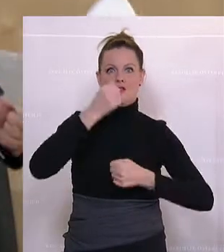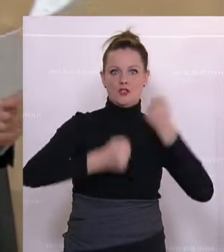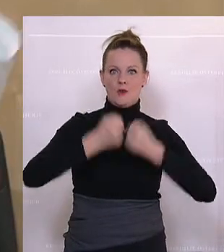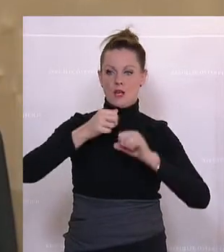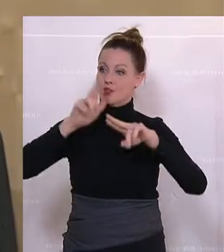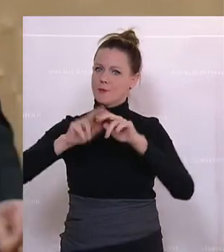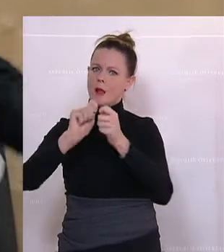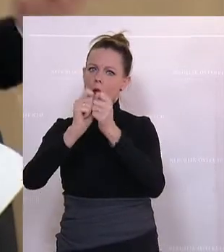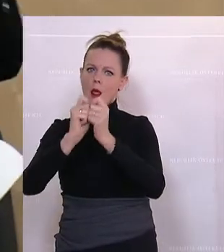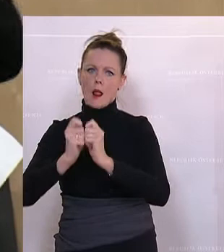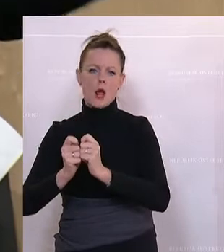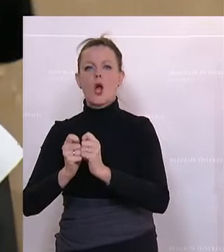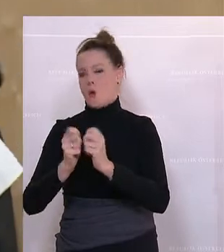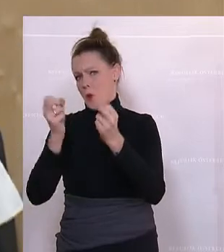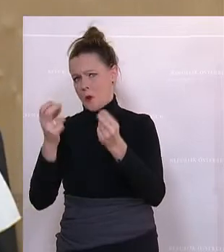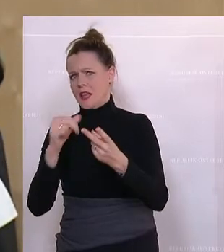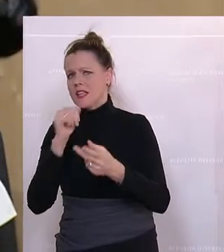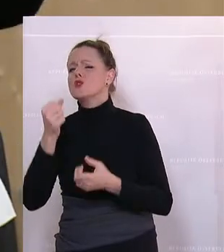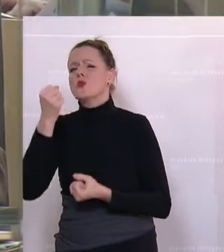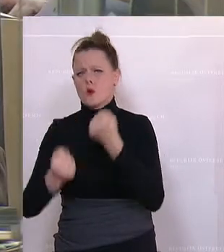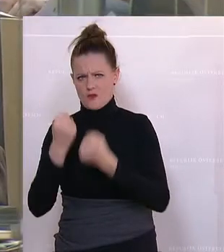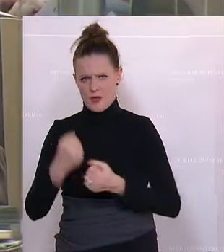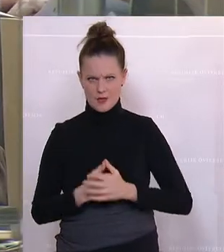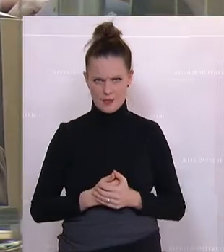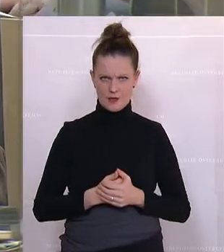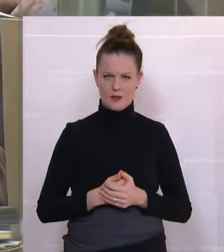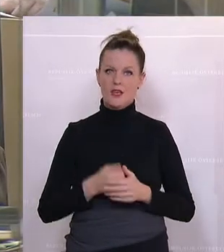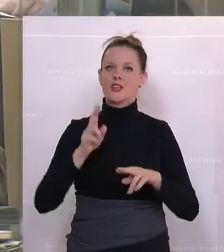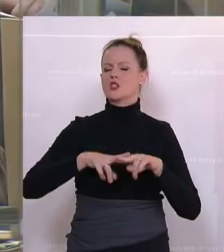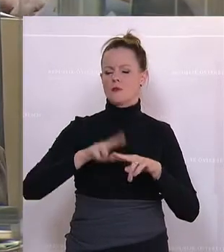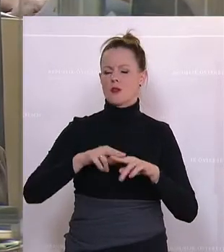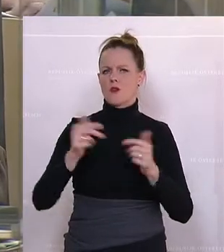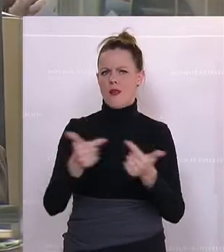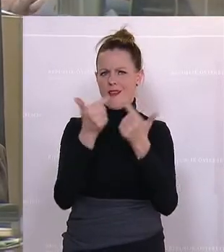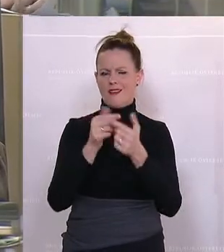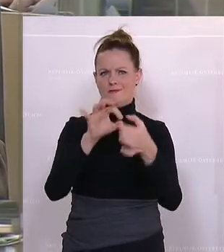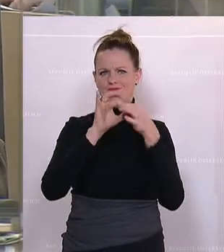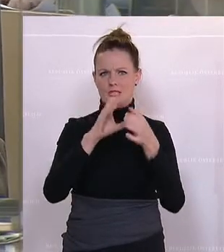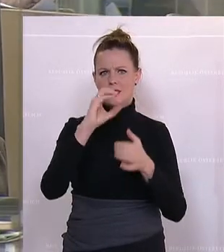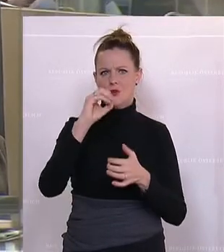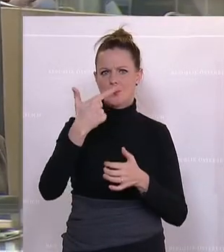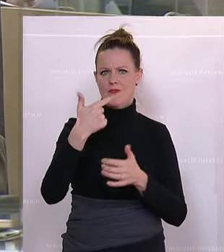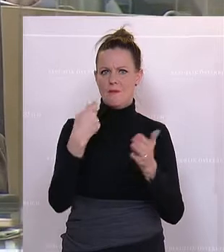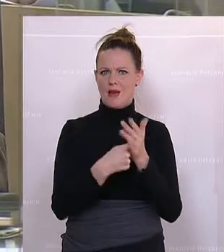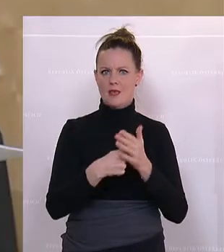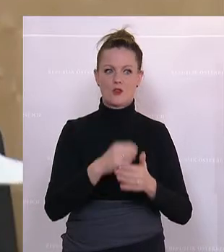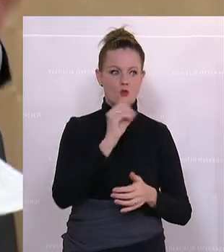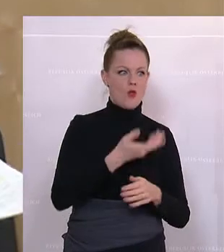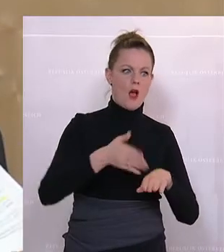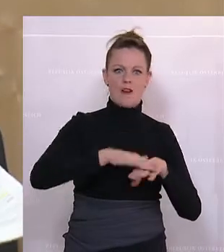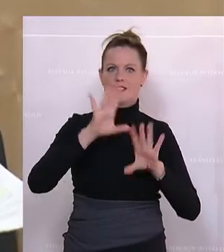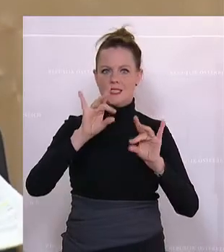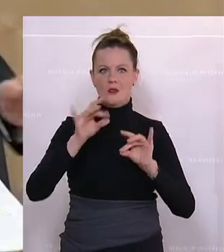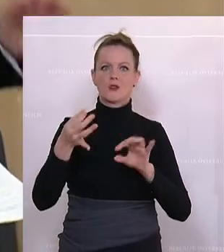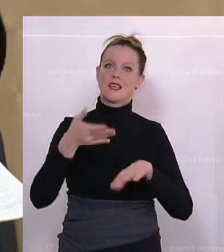dann daran zu drehen. ob der, ob jetzt, zudem komme ich dann noch zur Höhe des CO2-Preises, ob der von 0 auf 10 geht oder von